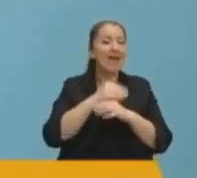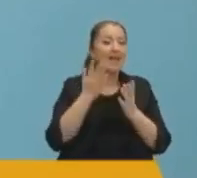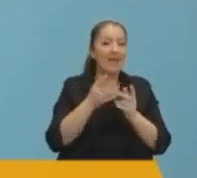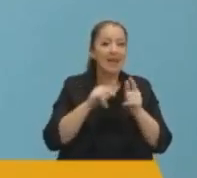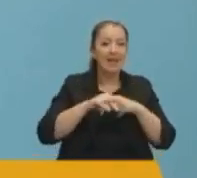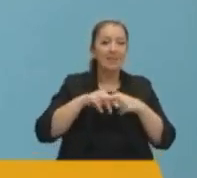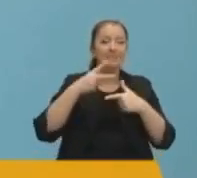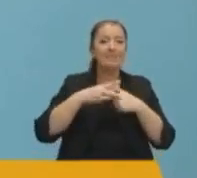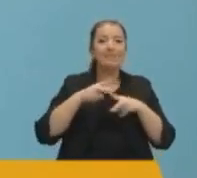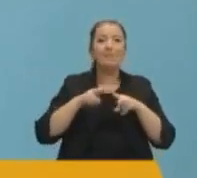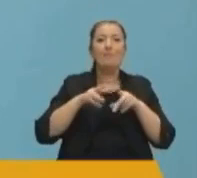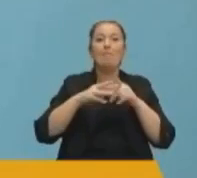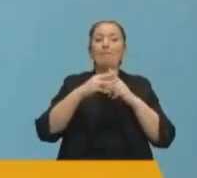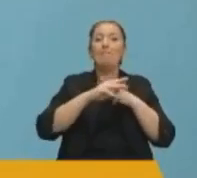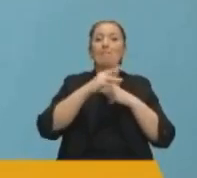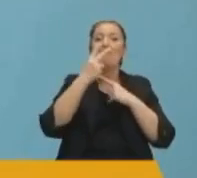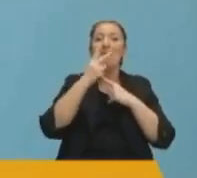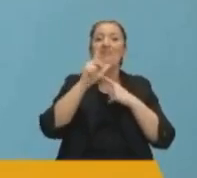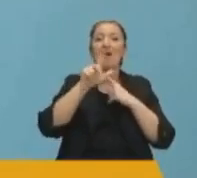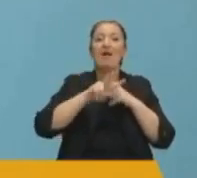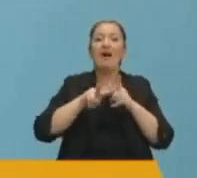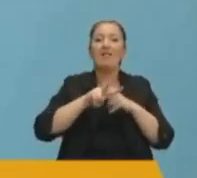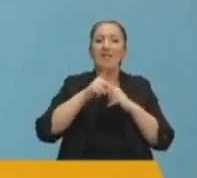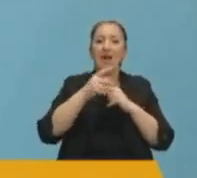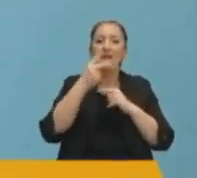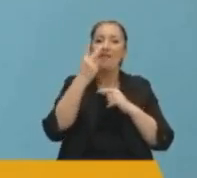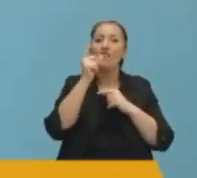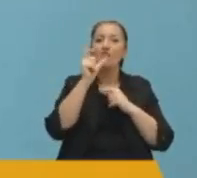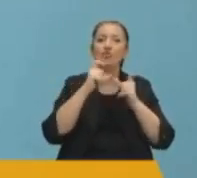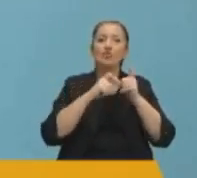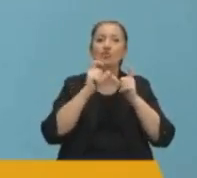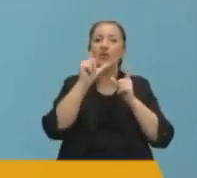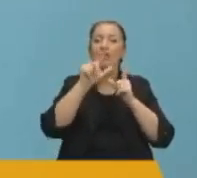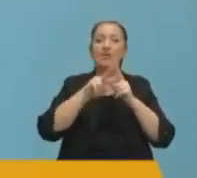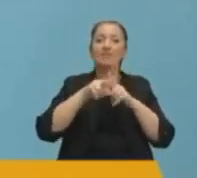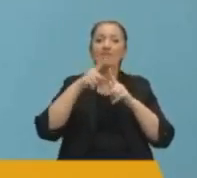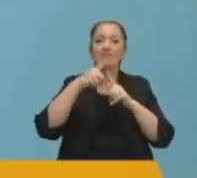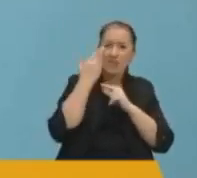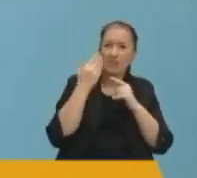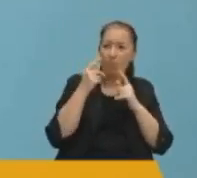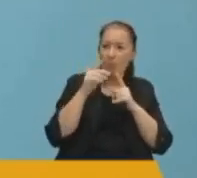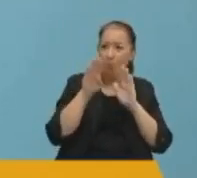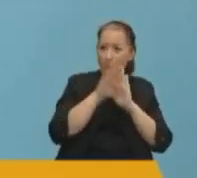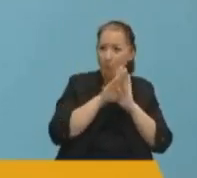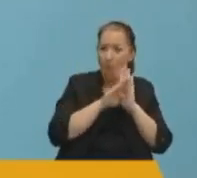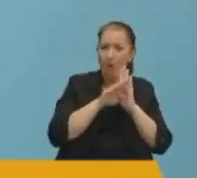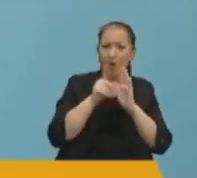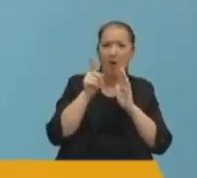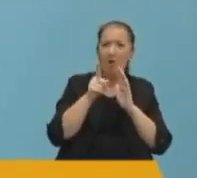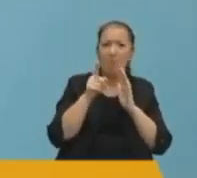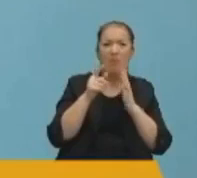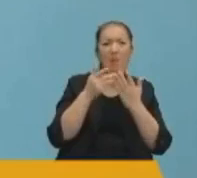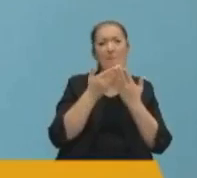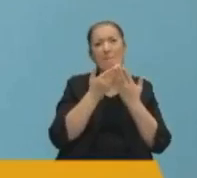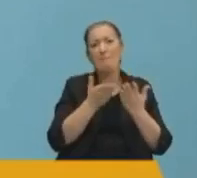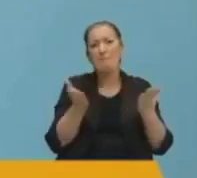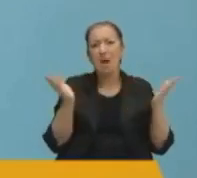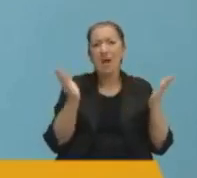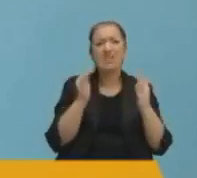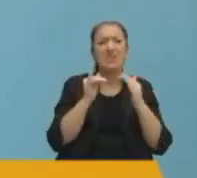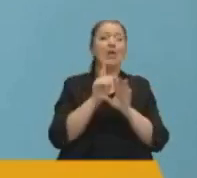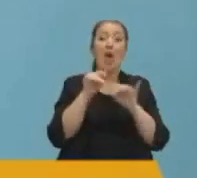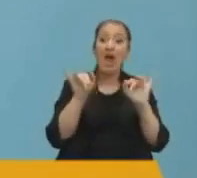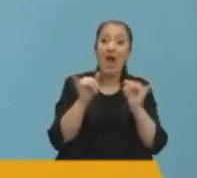Vuslat Gecesi etkinliklerinde izlediğimiz program maalesef büyük bir kültür sefaletidir. Mevlevi ayini bir gösteri ve eğlence